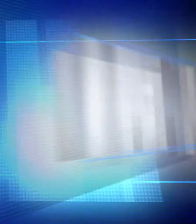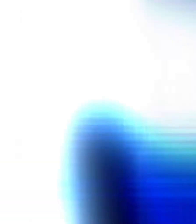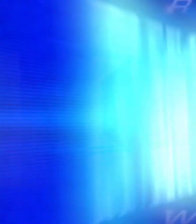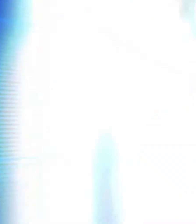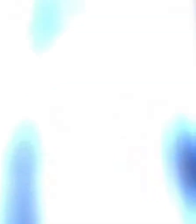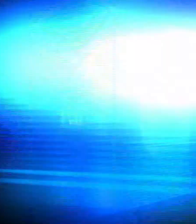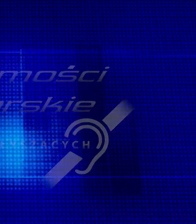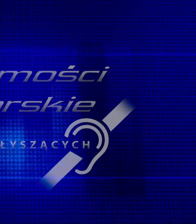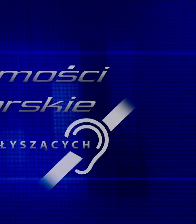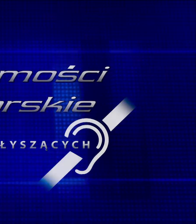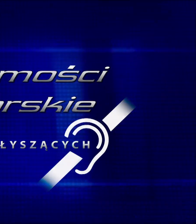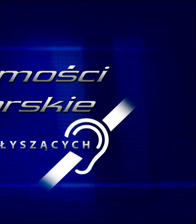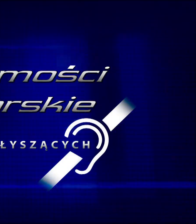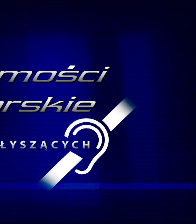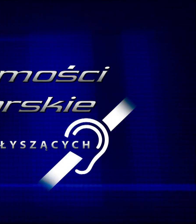Muzyka